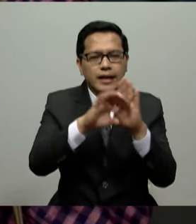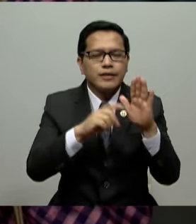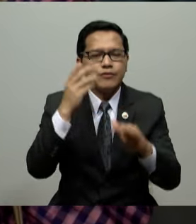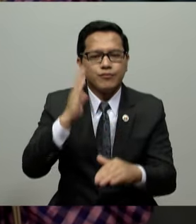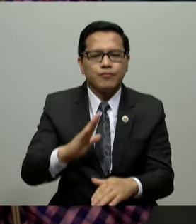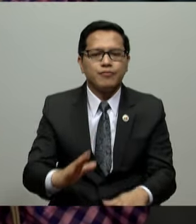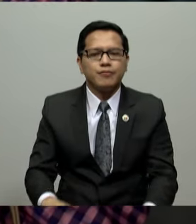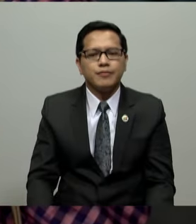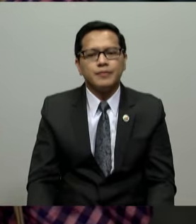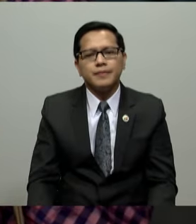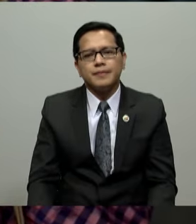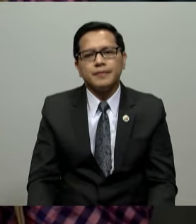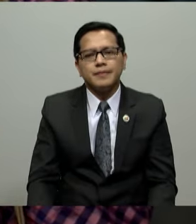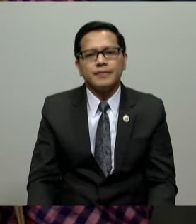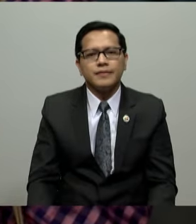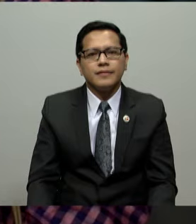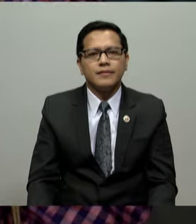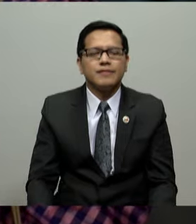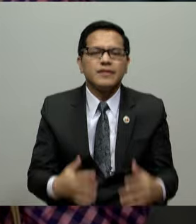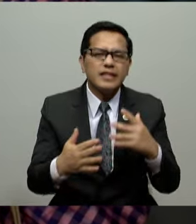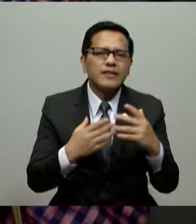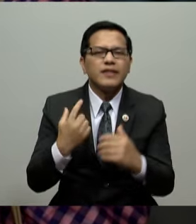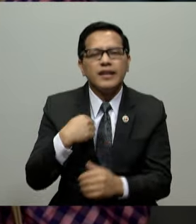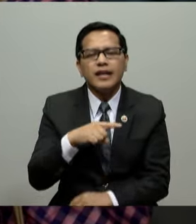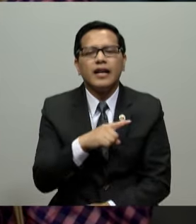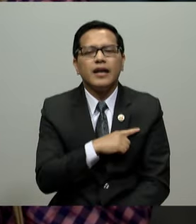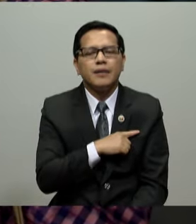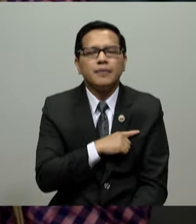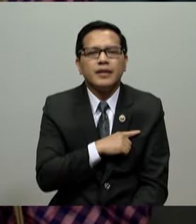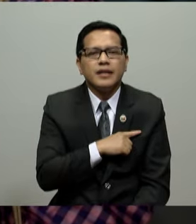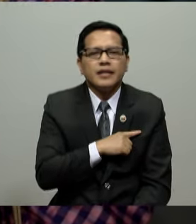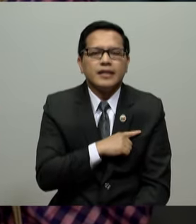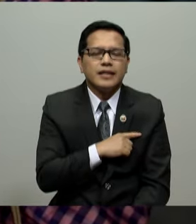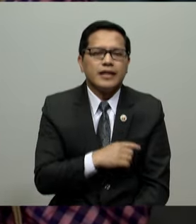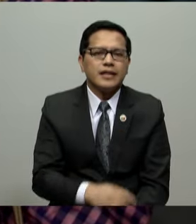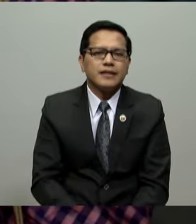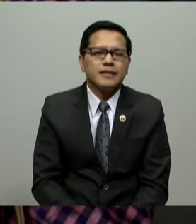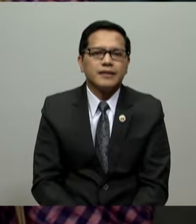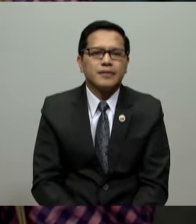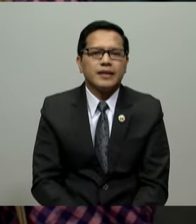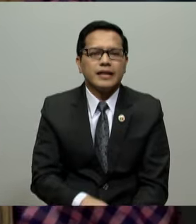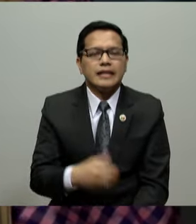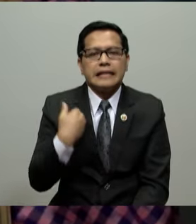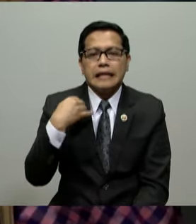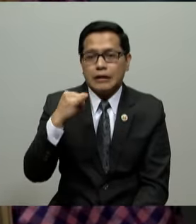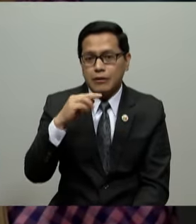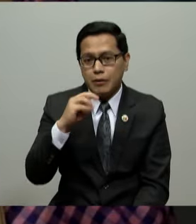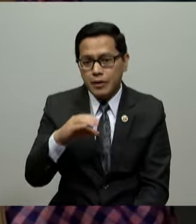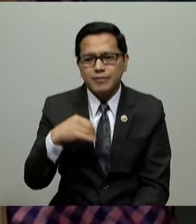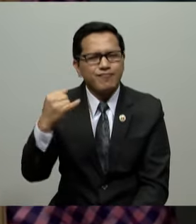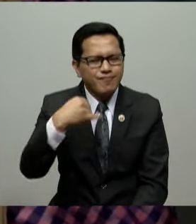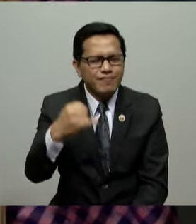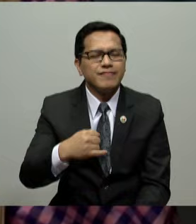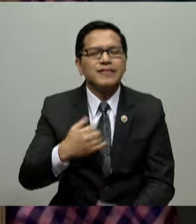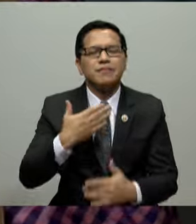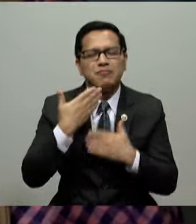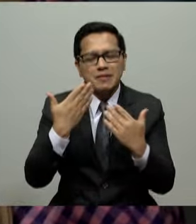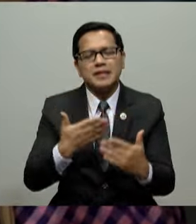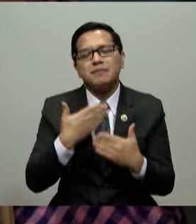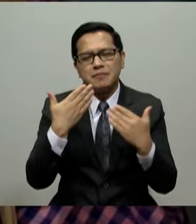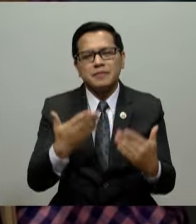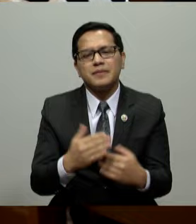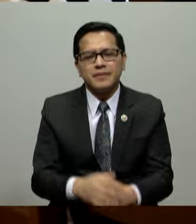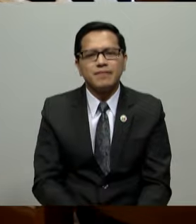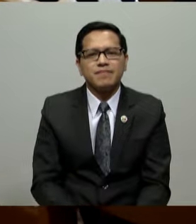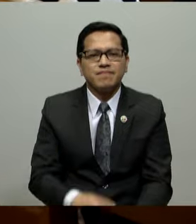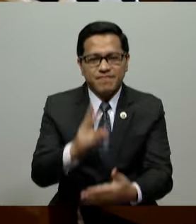Kung nagkakaroon kami ng mga hindi pa kapatid inaanyayahan namin, napakasaya po. Isang